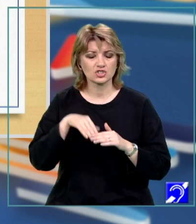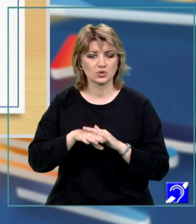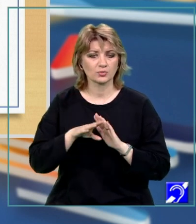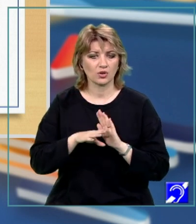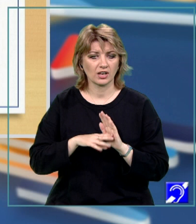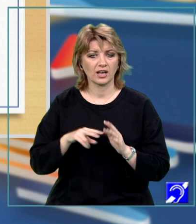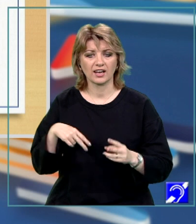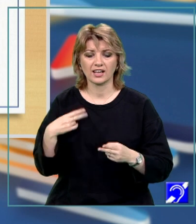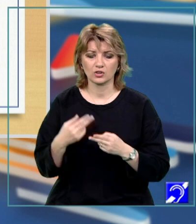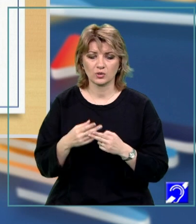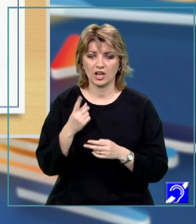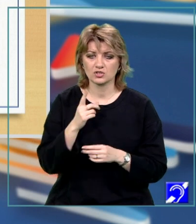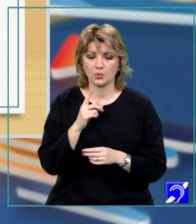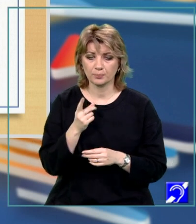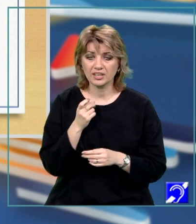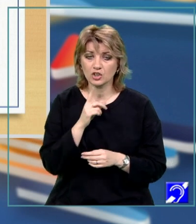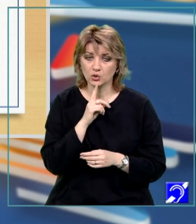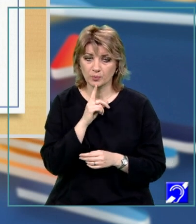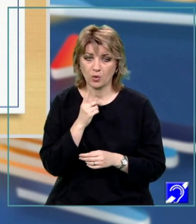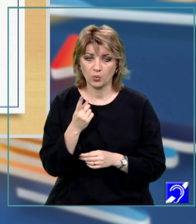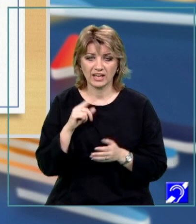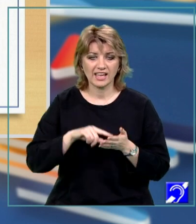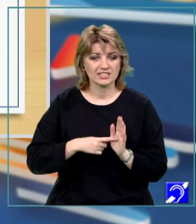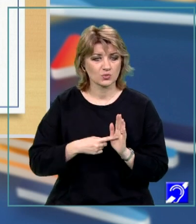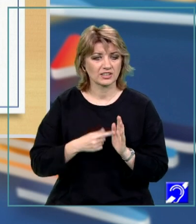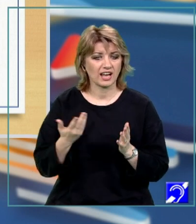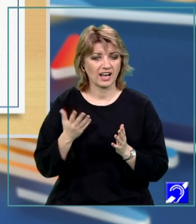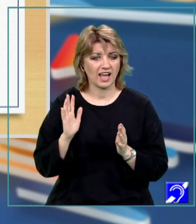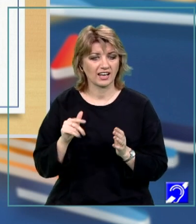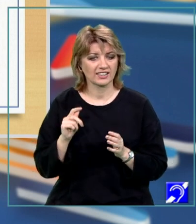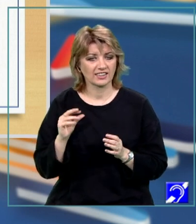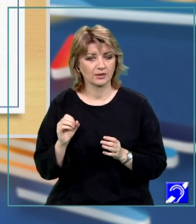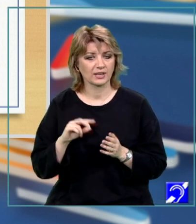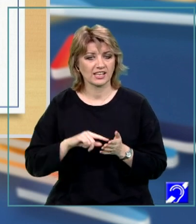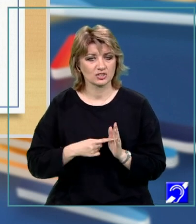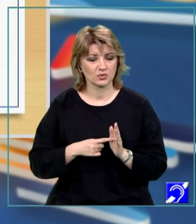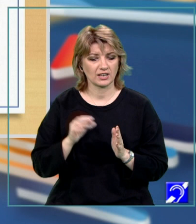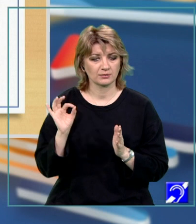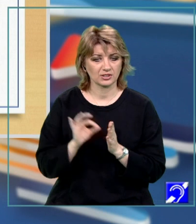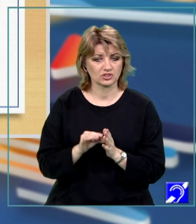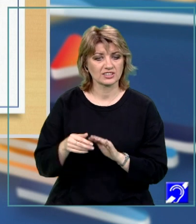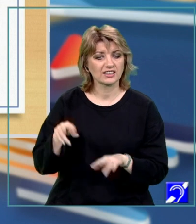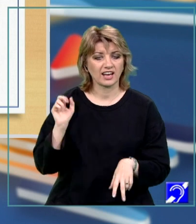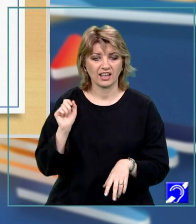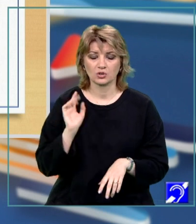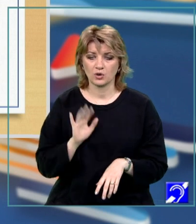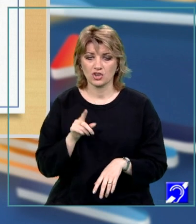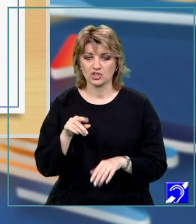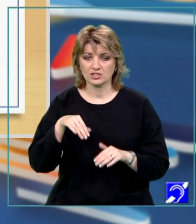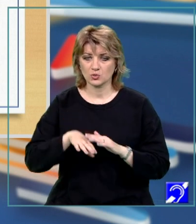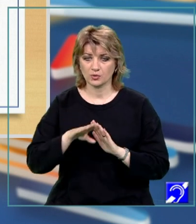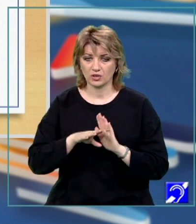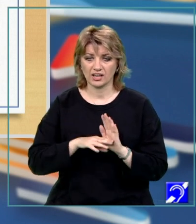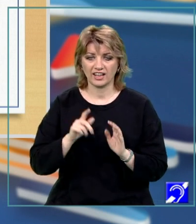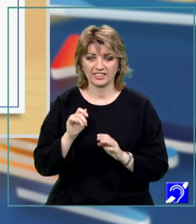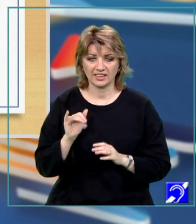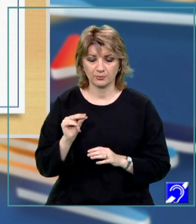returnează prin nume, atenție, un rezultat care are tipul tip rezultat precizat în antet. Un astfel de subprogram este de